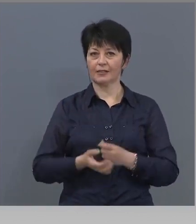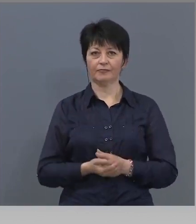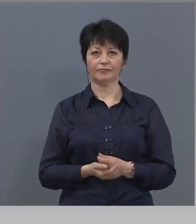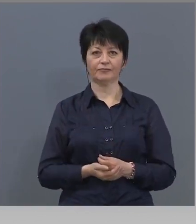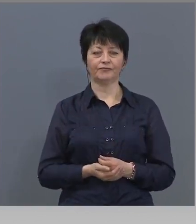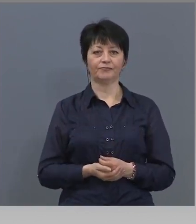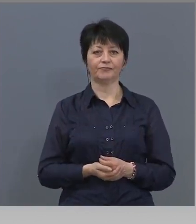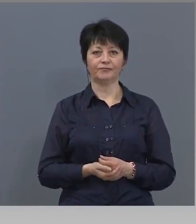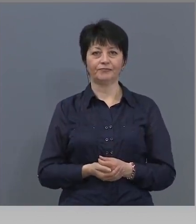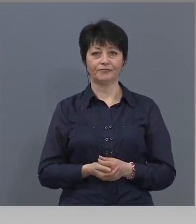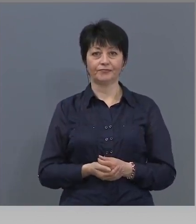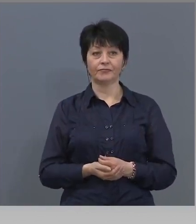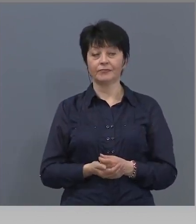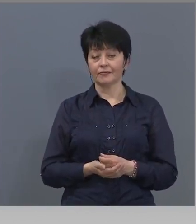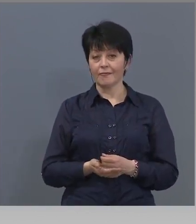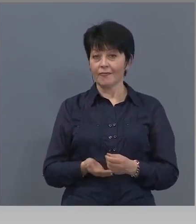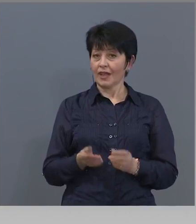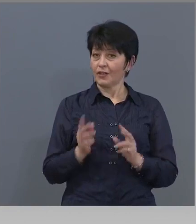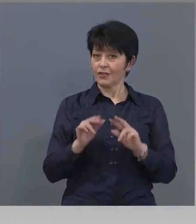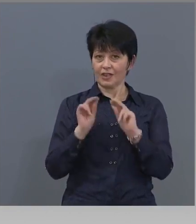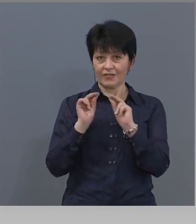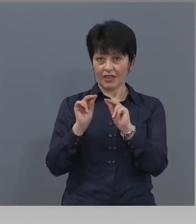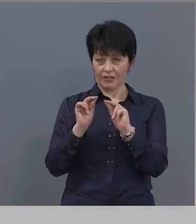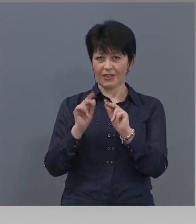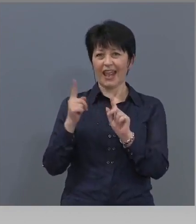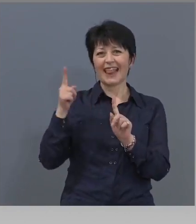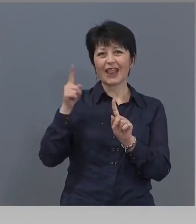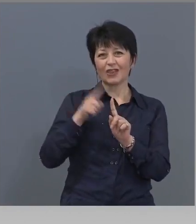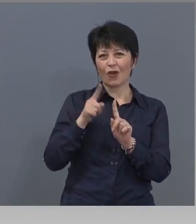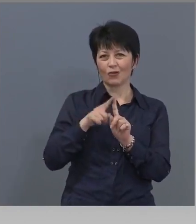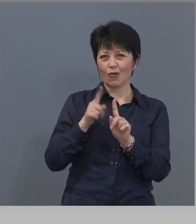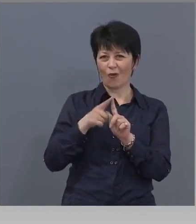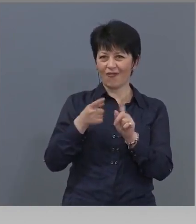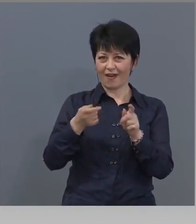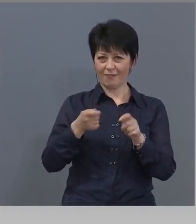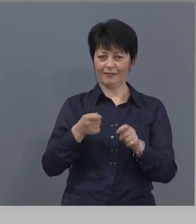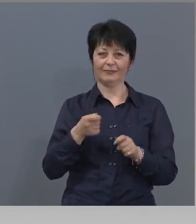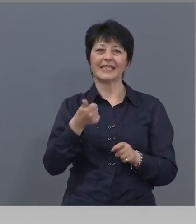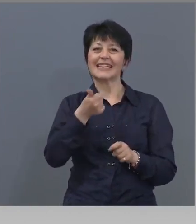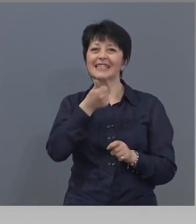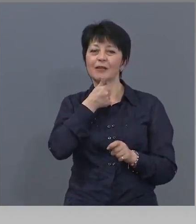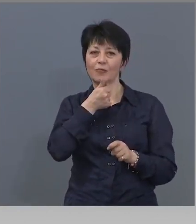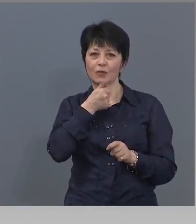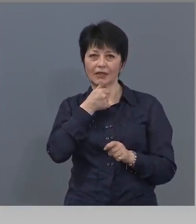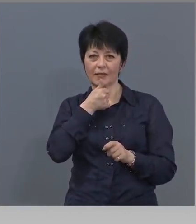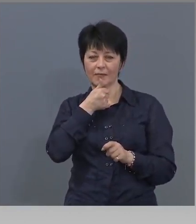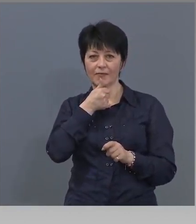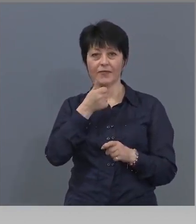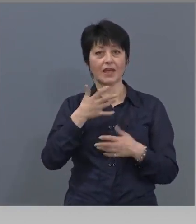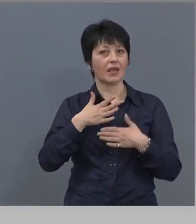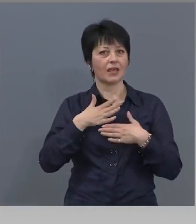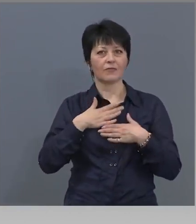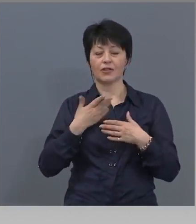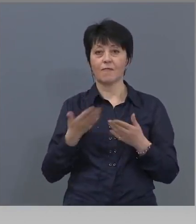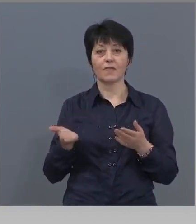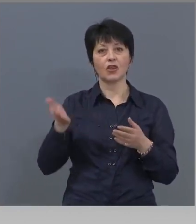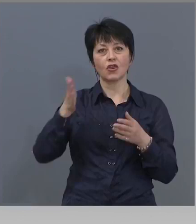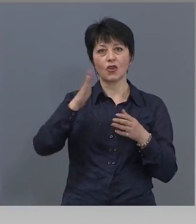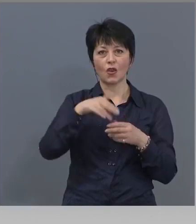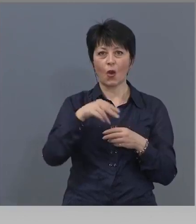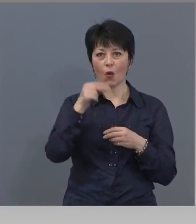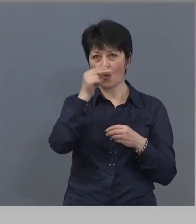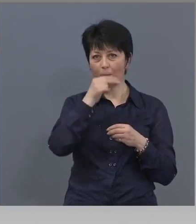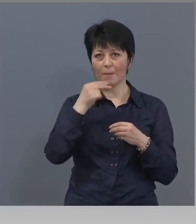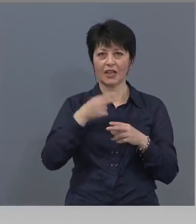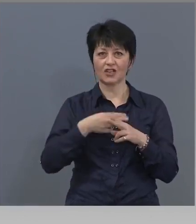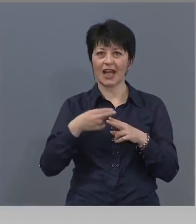Да ви кажа нещо. На Тодорова събута, това е първата събута на Стия Велик Пост, имаше много причастници навсякъде.